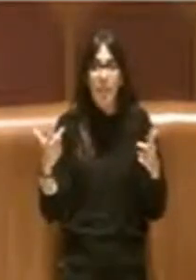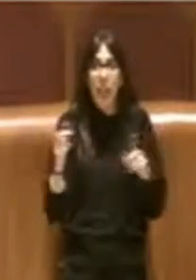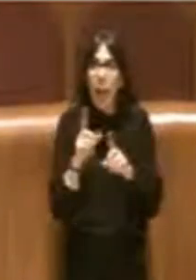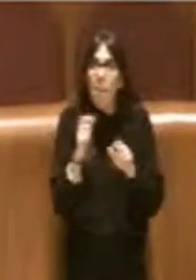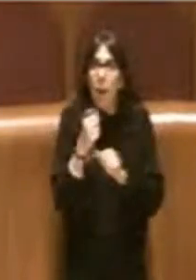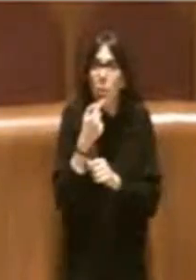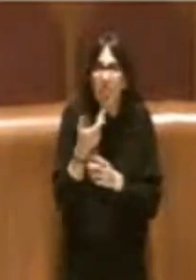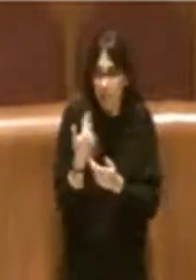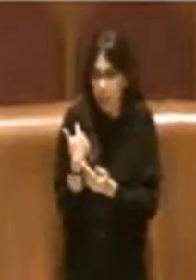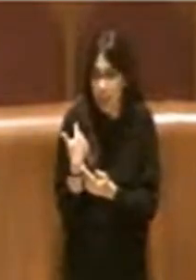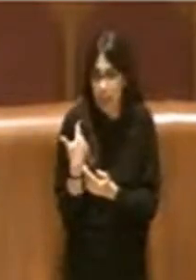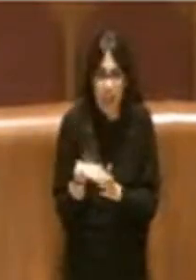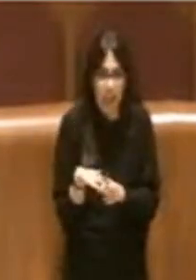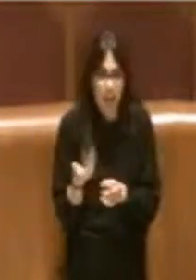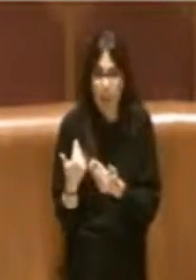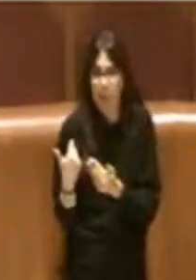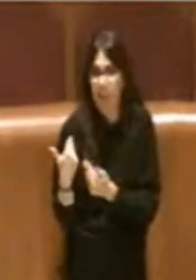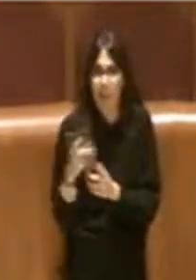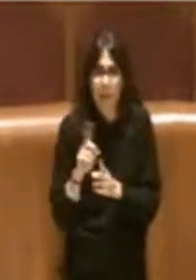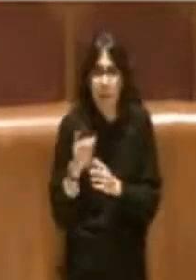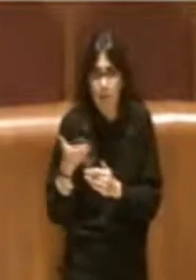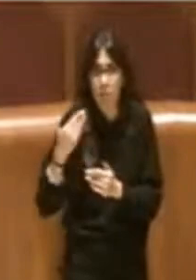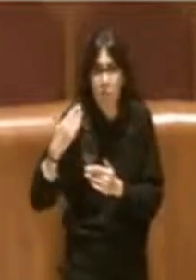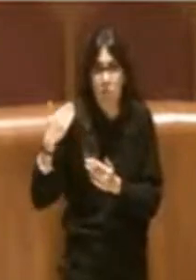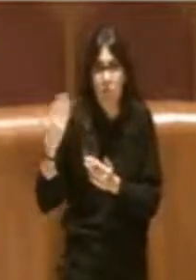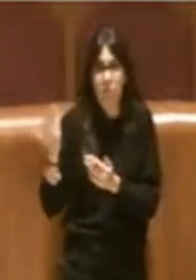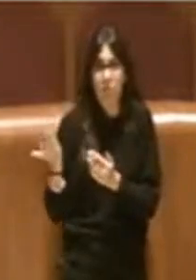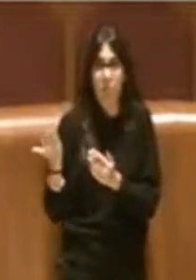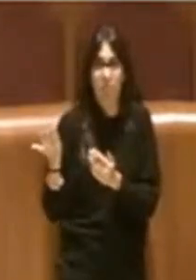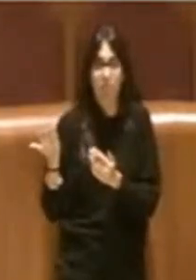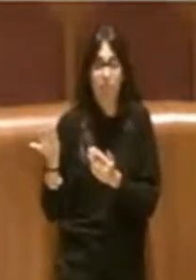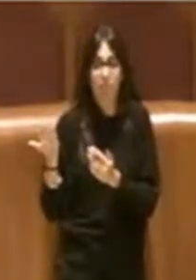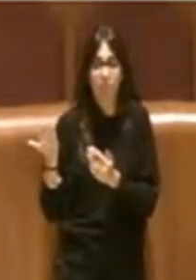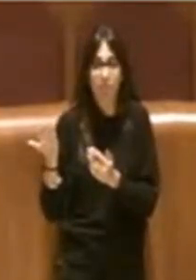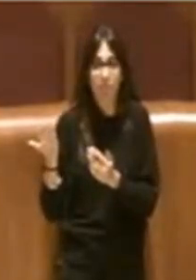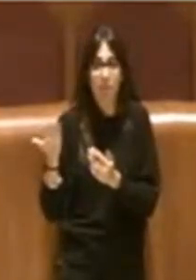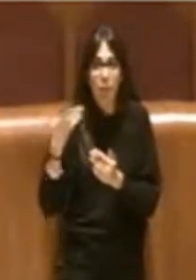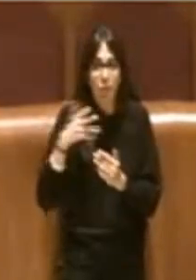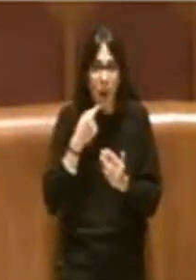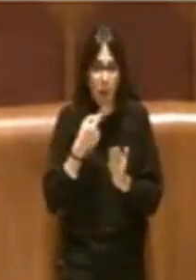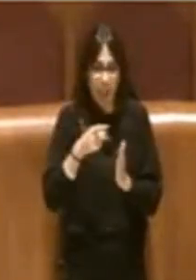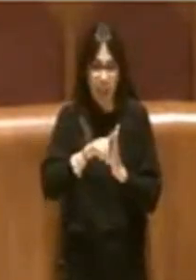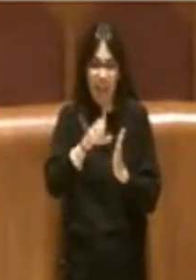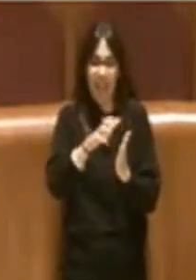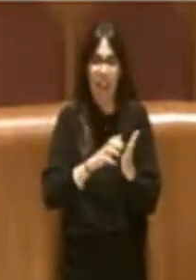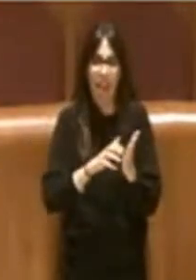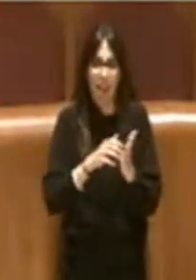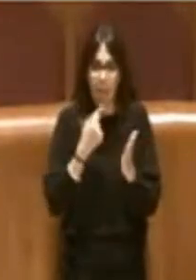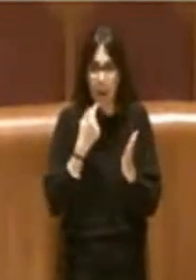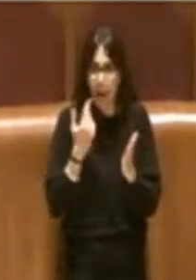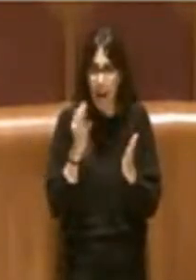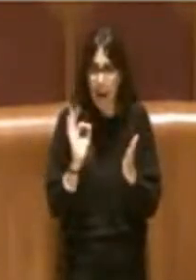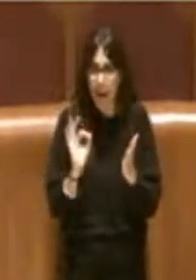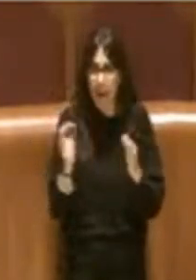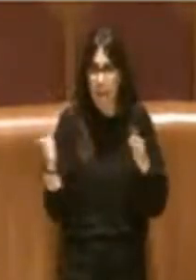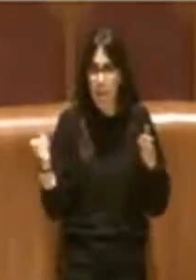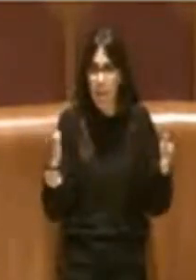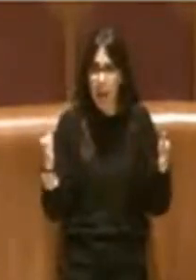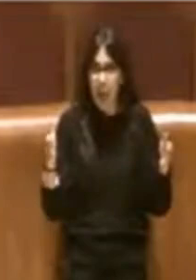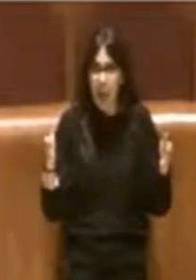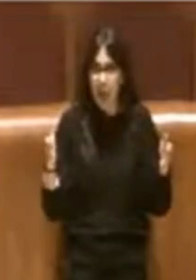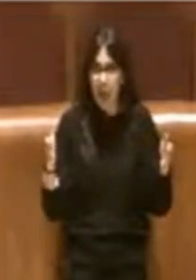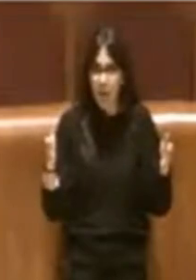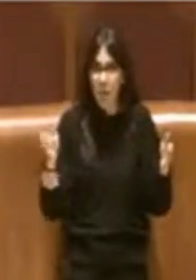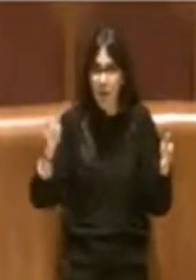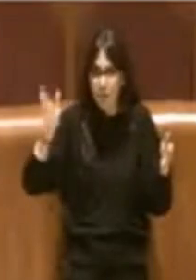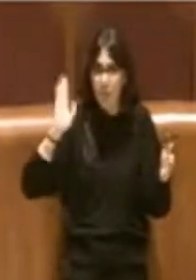recente passato perché come scritto in questa delibera parliamo ormai di questioni